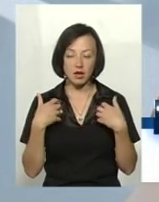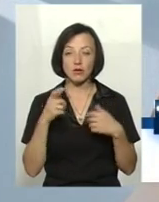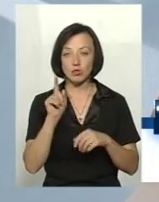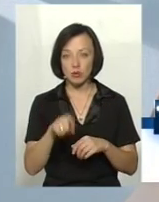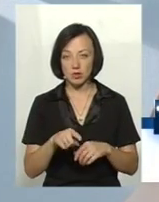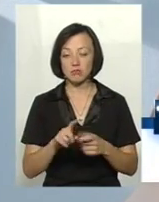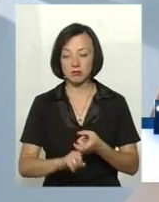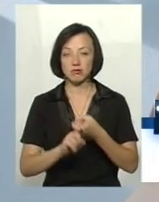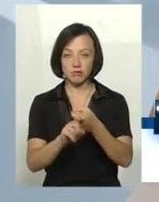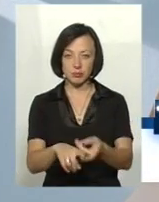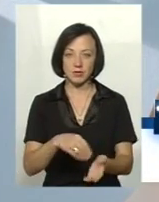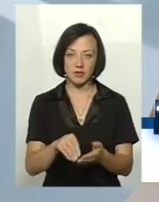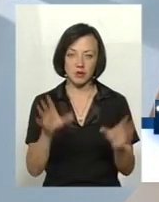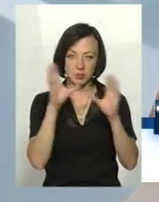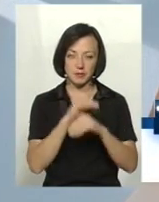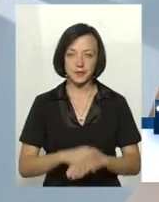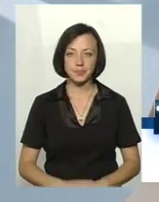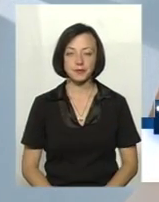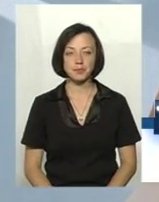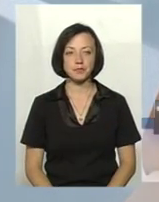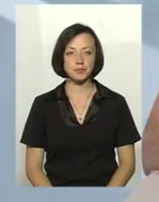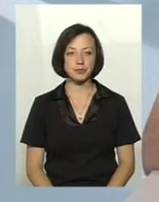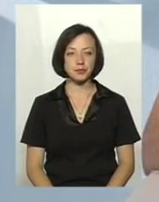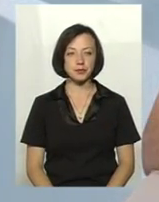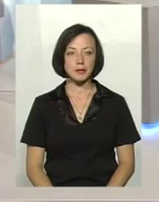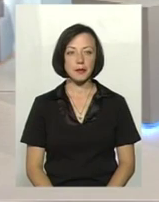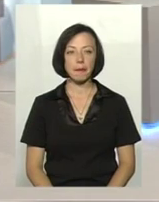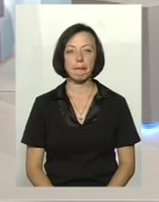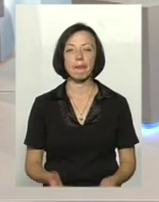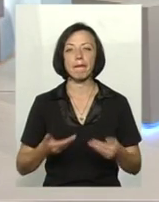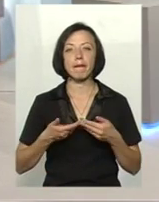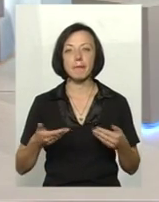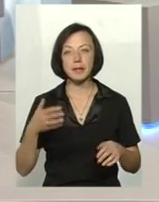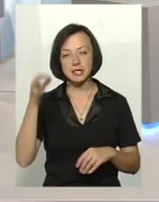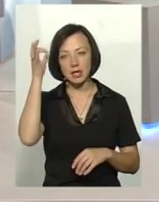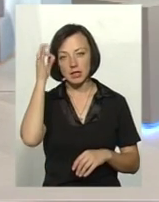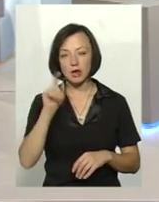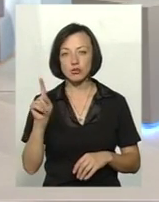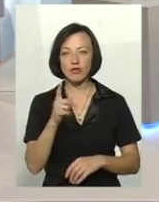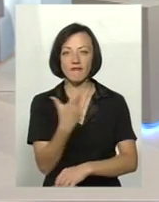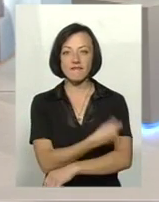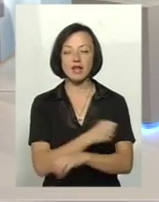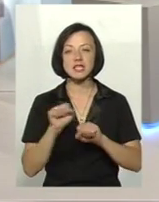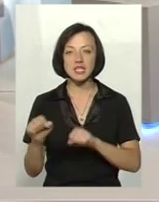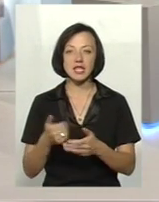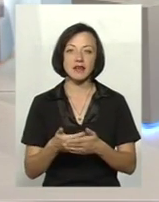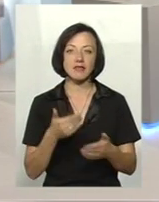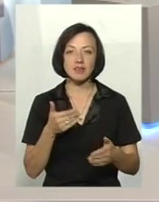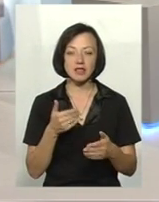тоді захворіють свині. Скажіть, будь ласка, ми вже згадали, що вакцини від